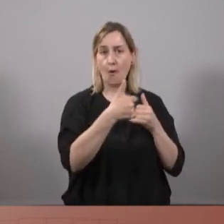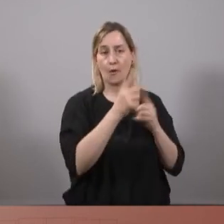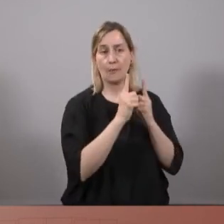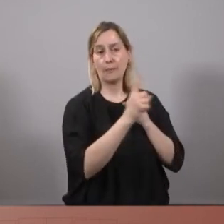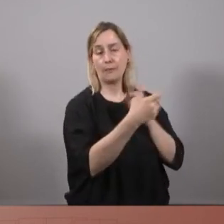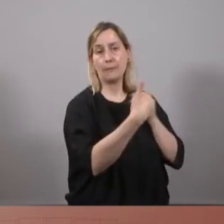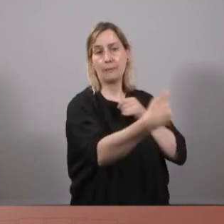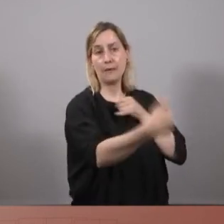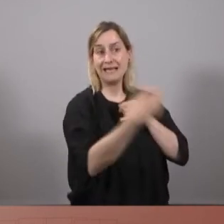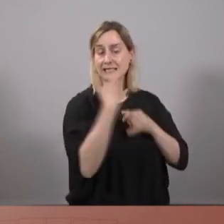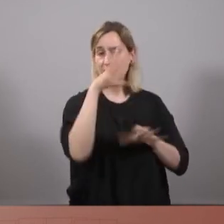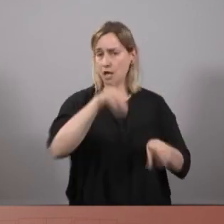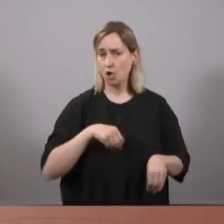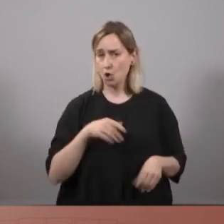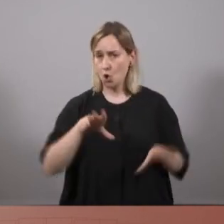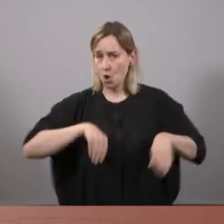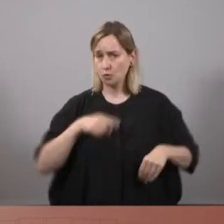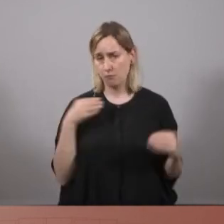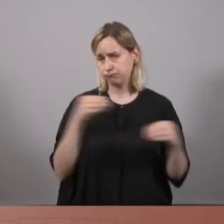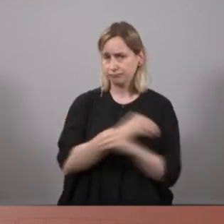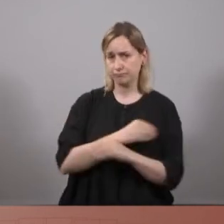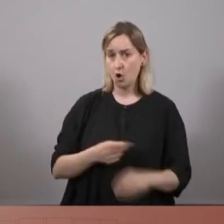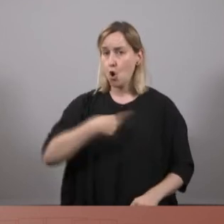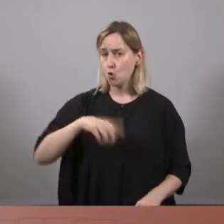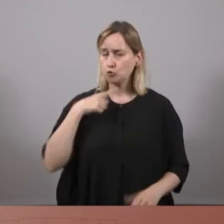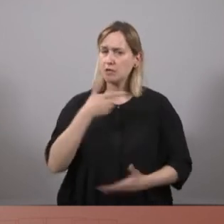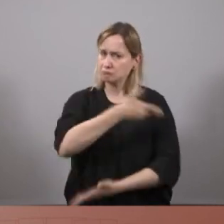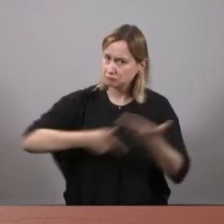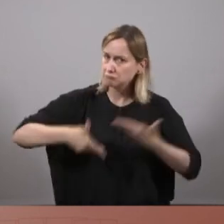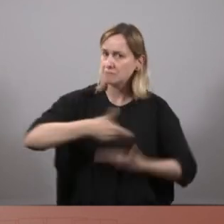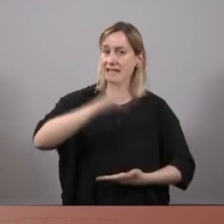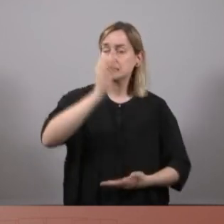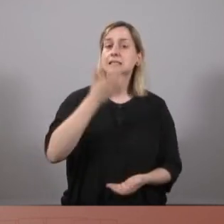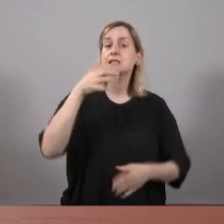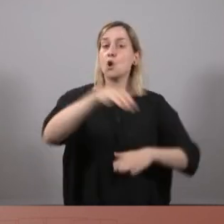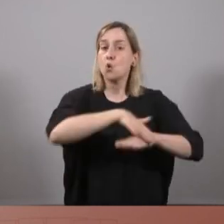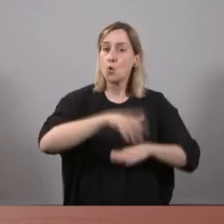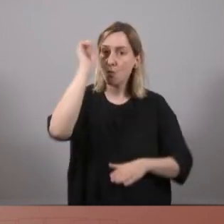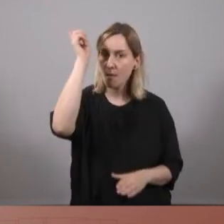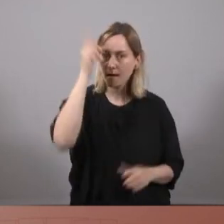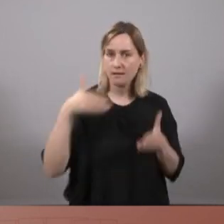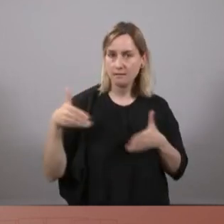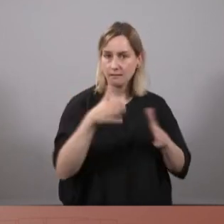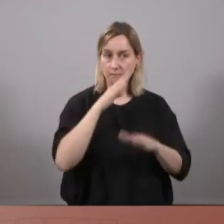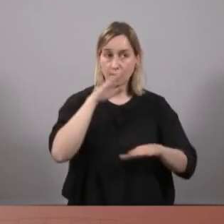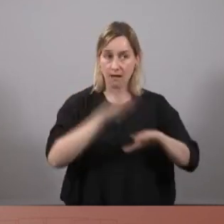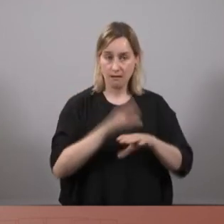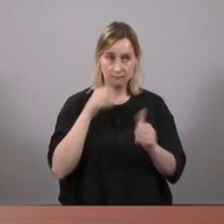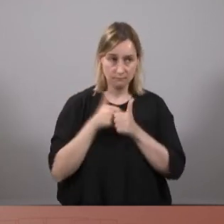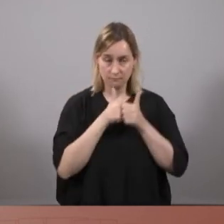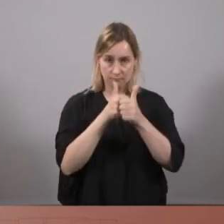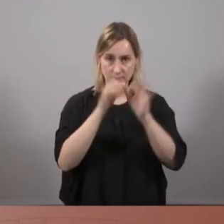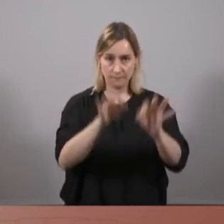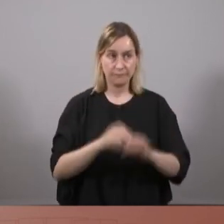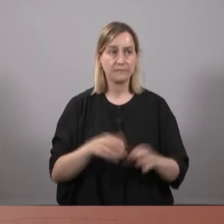govern no els assumeix o actua contràriament. Nosaltres cooperarem amb vostè si el seu govern segueix el camí acordat, fins i tot assumint